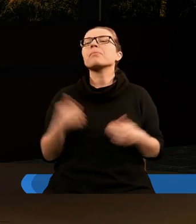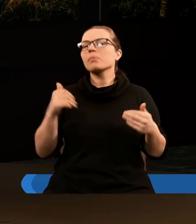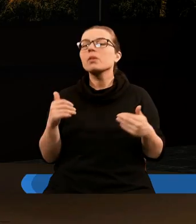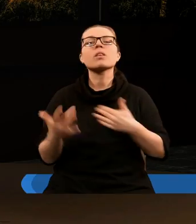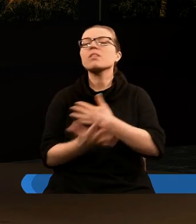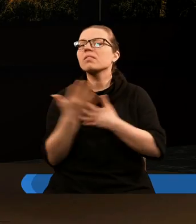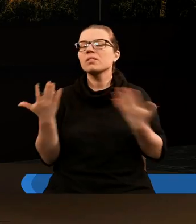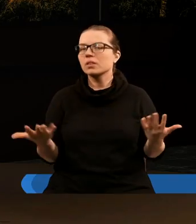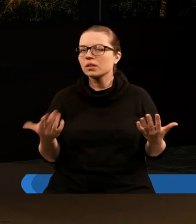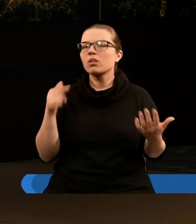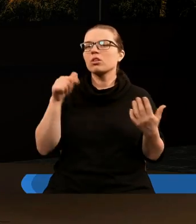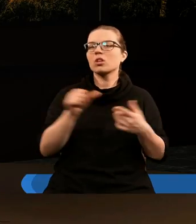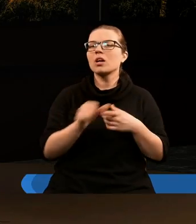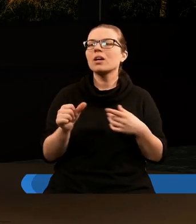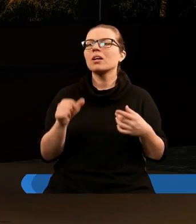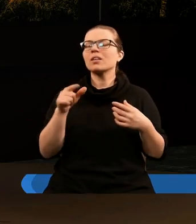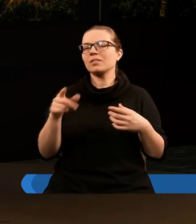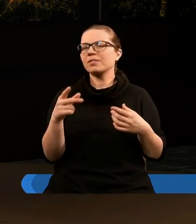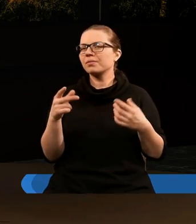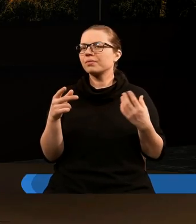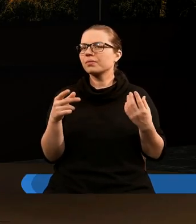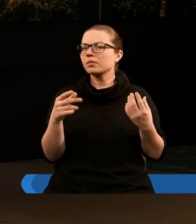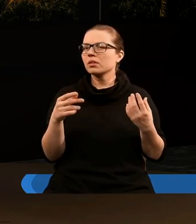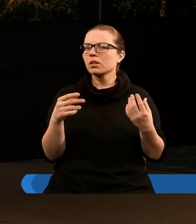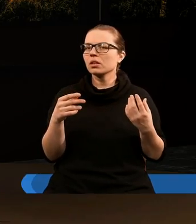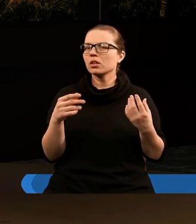wywnioskować z tego, że jest to właśnie zdemilitaryzowany